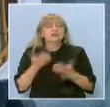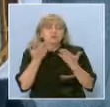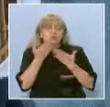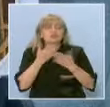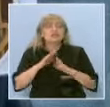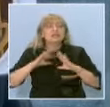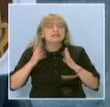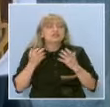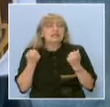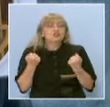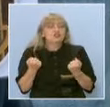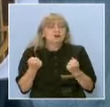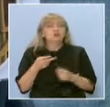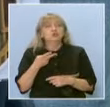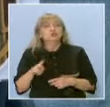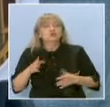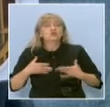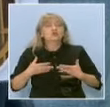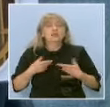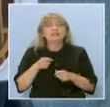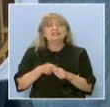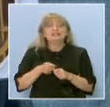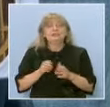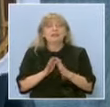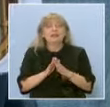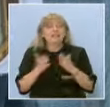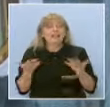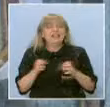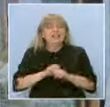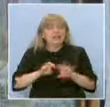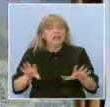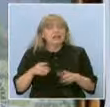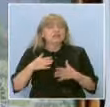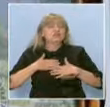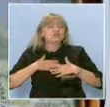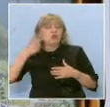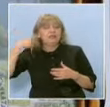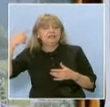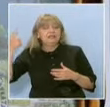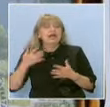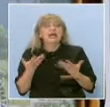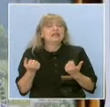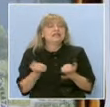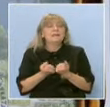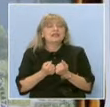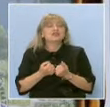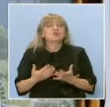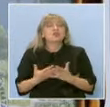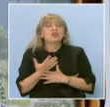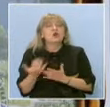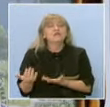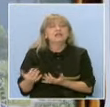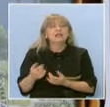казва още победителят. Друго негово желание е да издаде книга със своите идеи. Къде в тех е мястото на новите предизвикателства, като